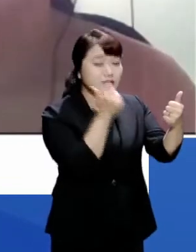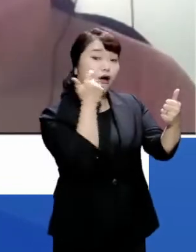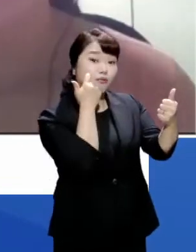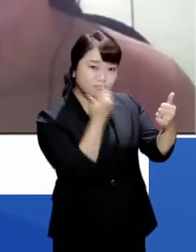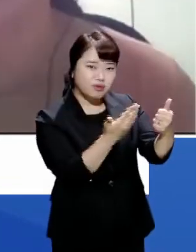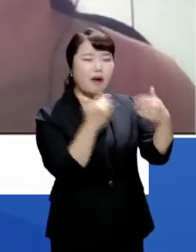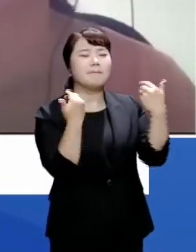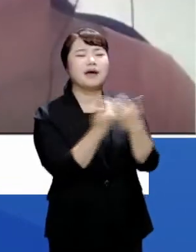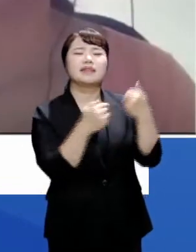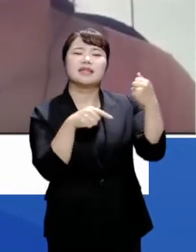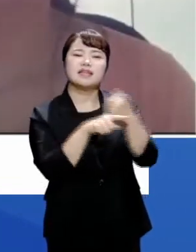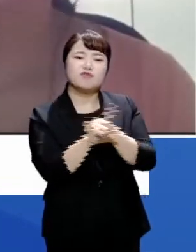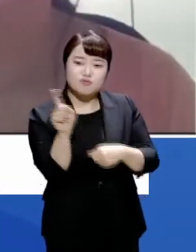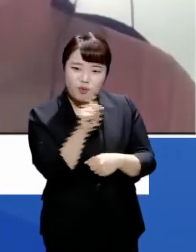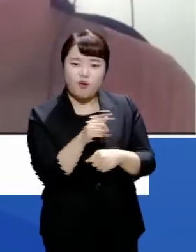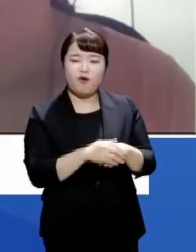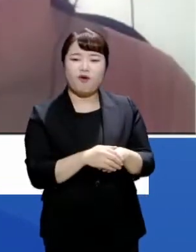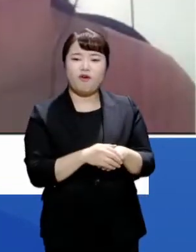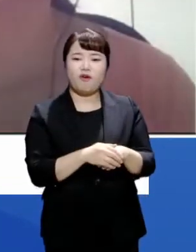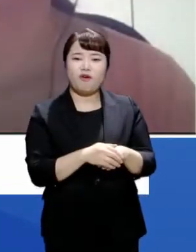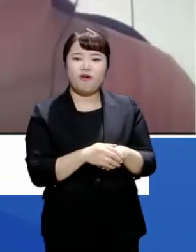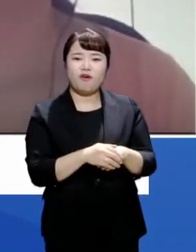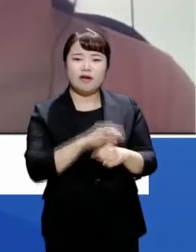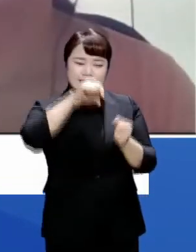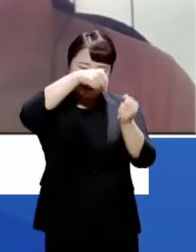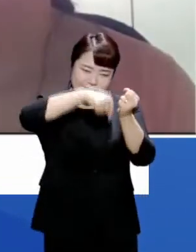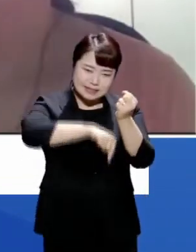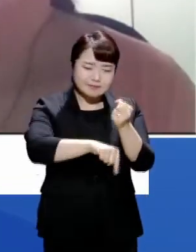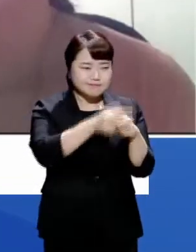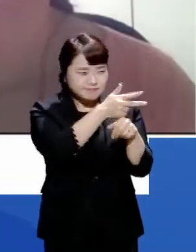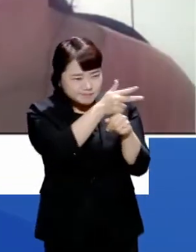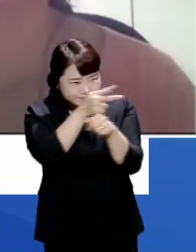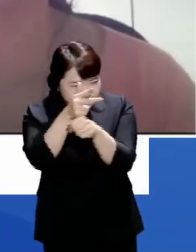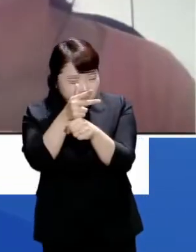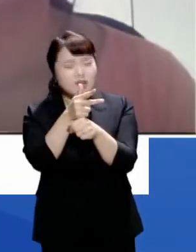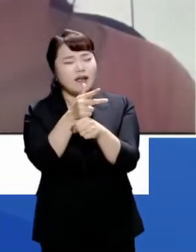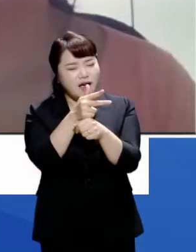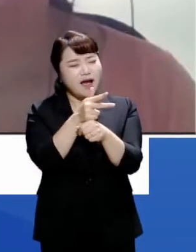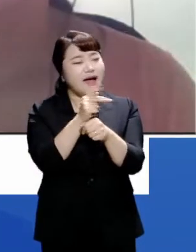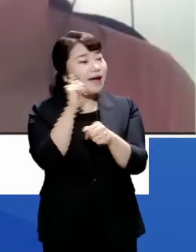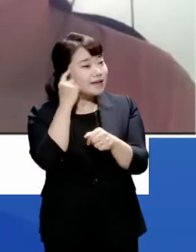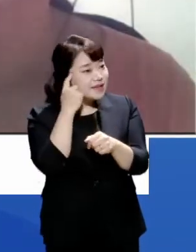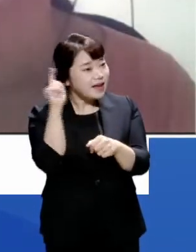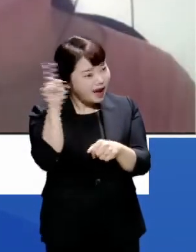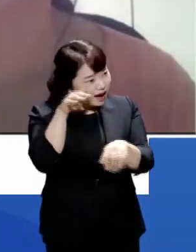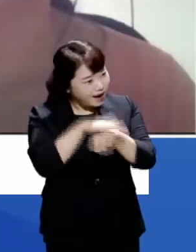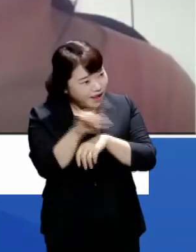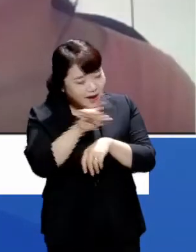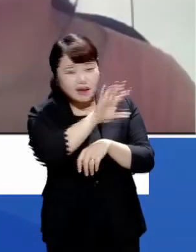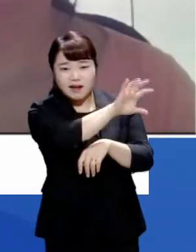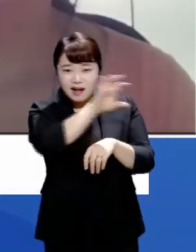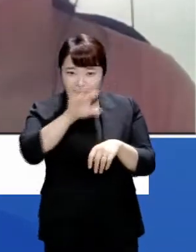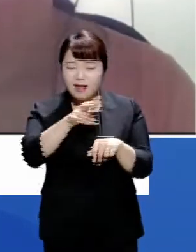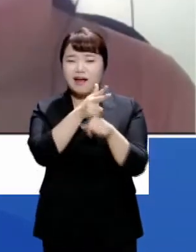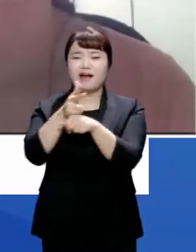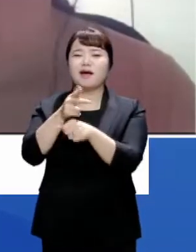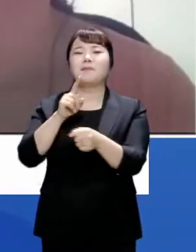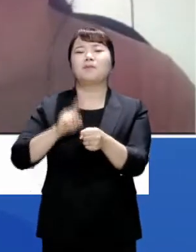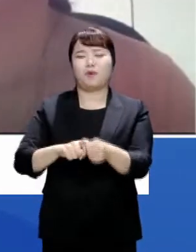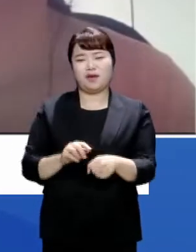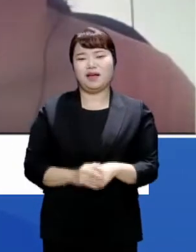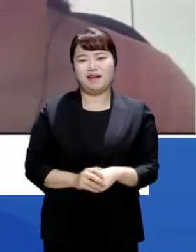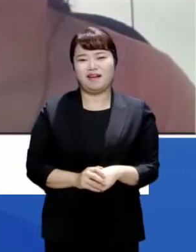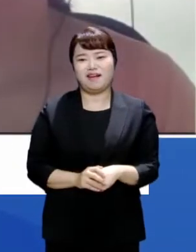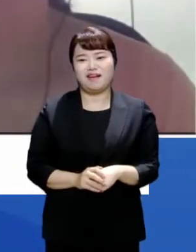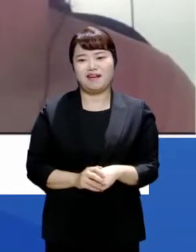적게까지 하시는지 그 문제의 본질을 조금 영화에서 드러내고 알리는 역할로 영화에서는 하고 있거든요. 그래서